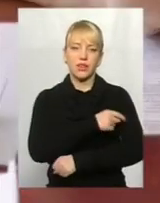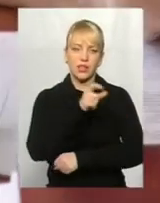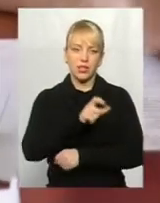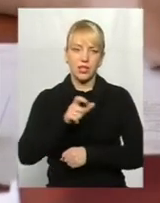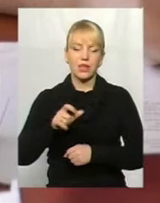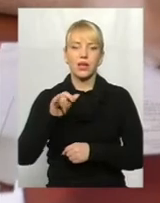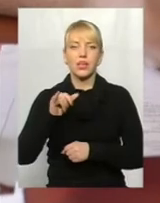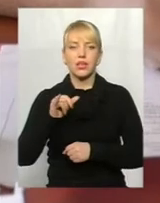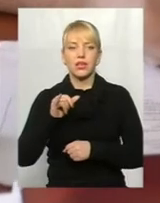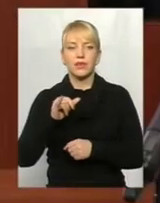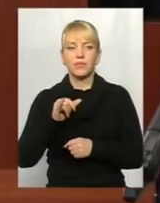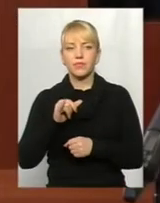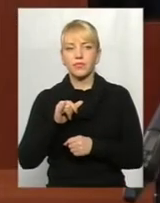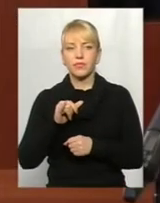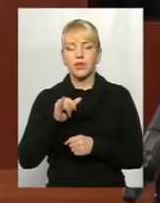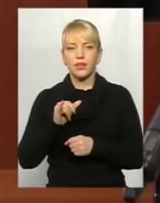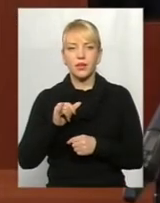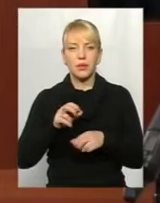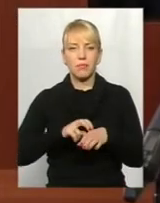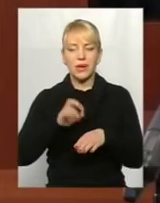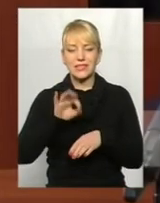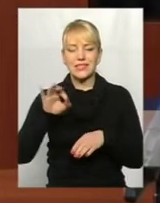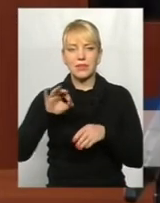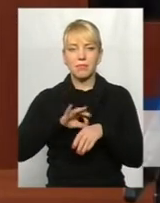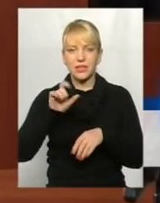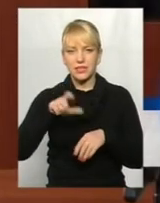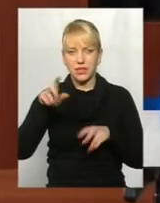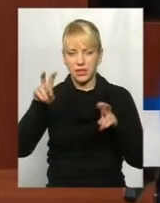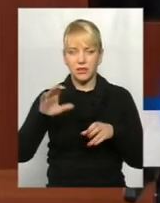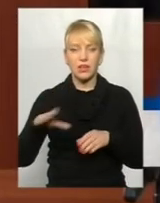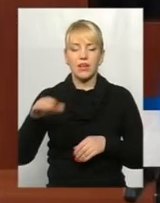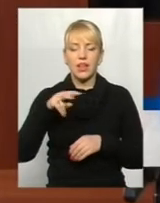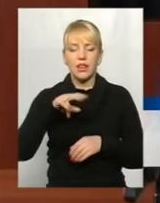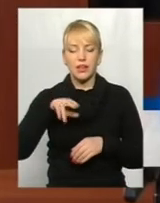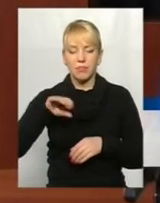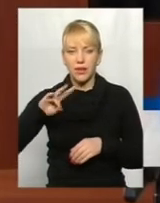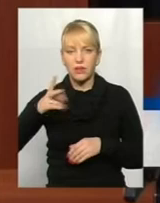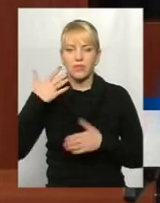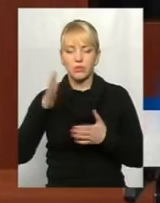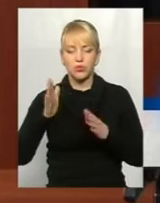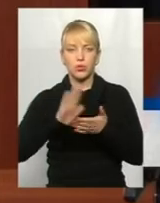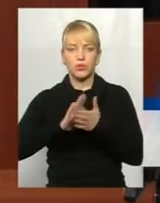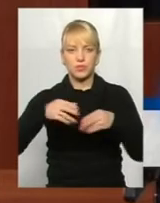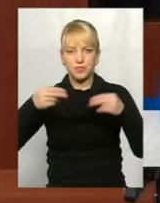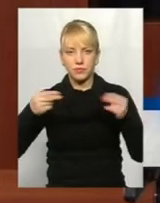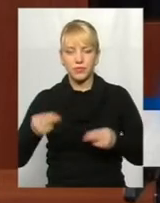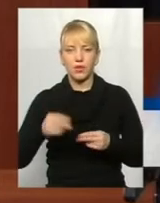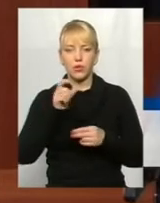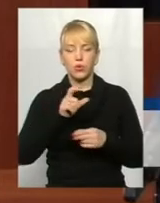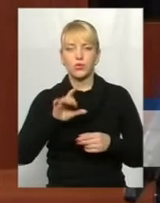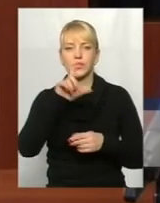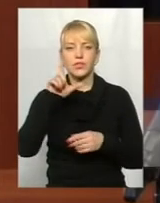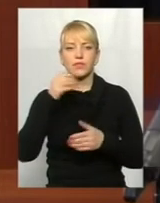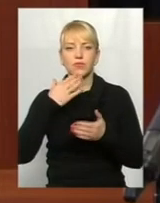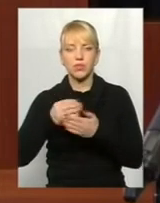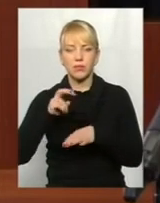всі пацієнти будуть укладати із своїми лікарями сімейними договори про те, що